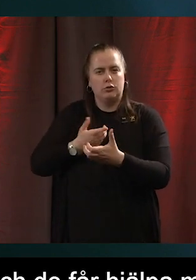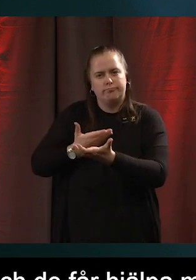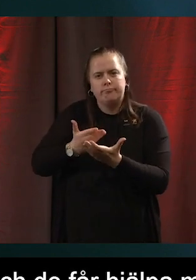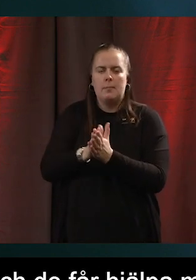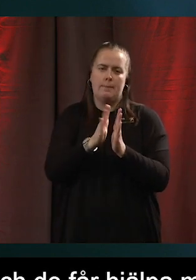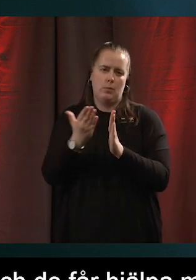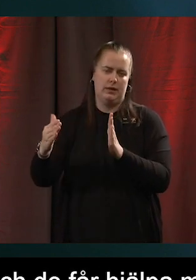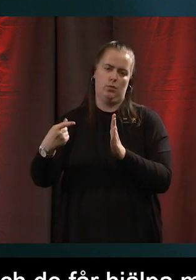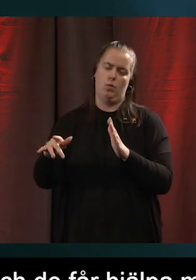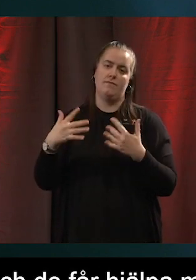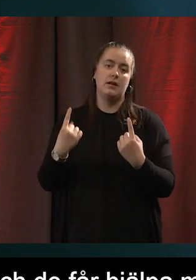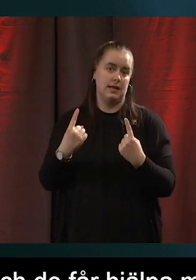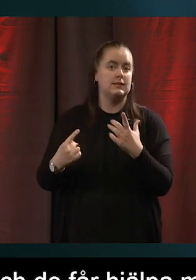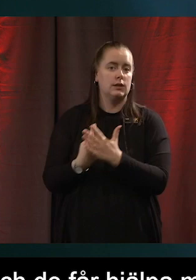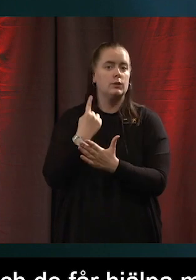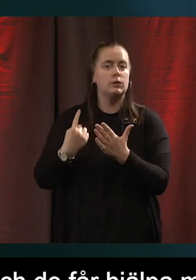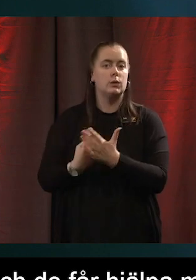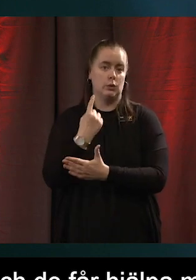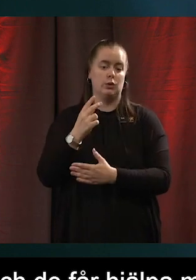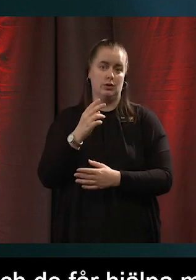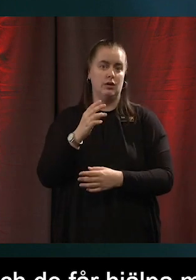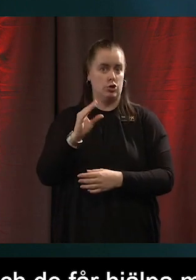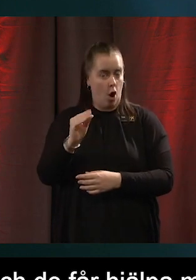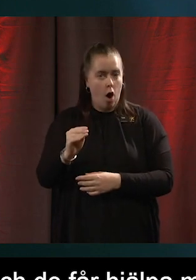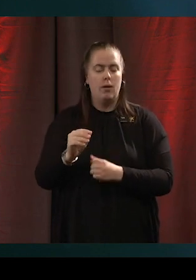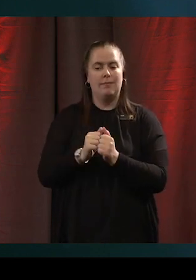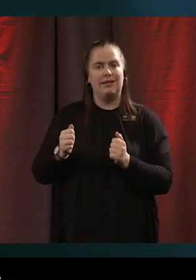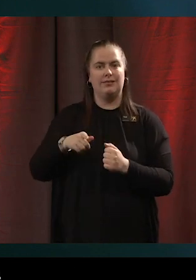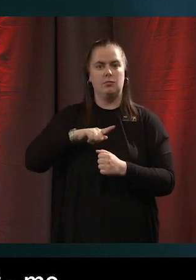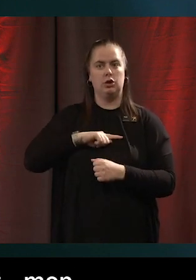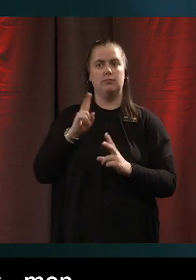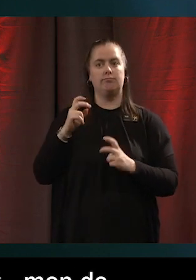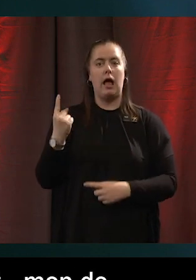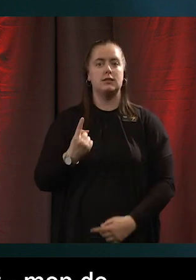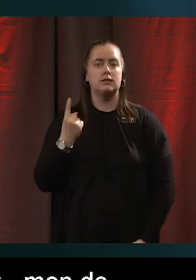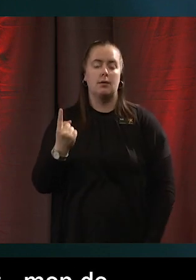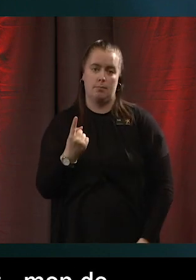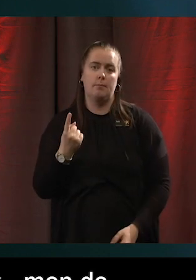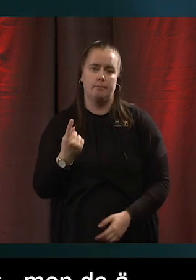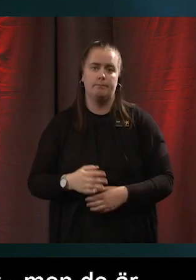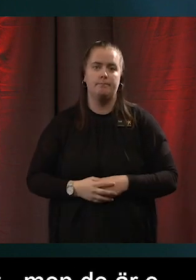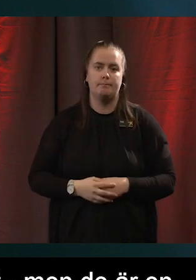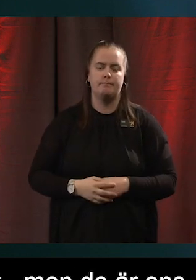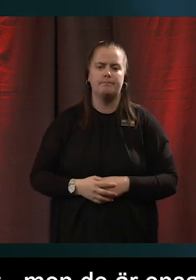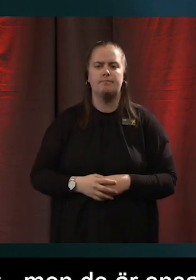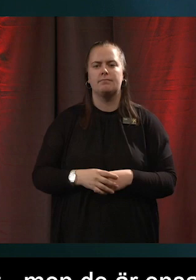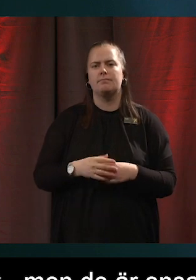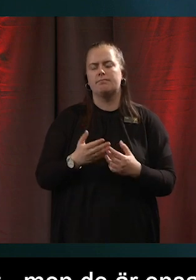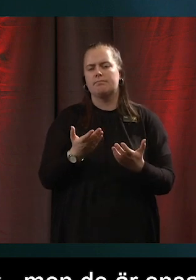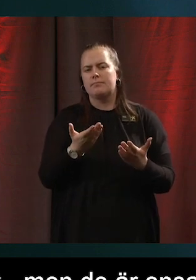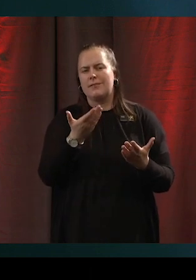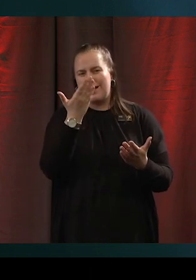resurs i detta men de är också ganska ensamma många gånger. Ska man kunna tänka sig något slags